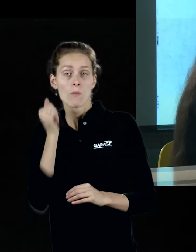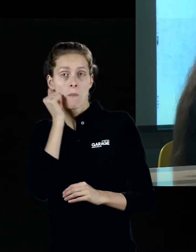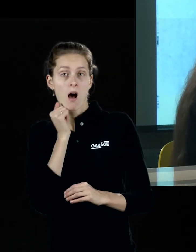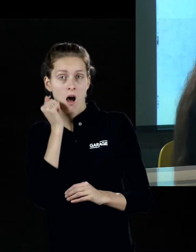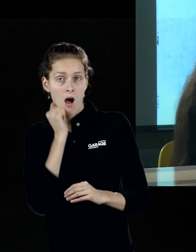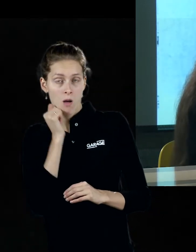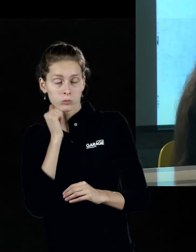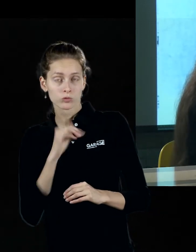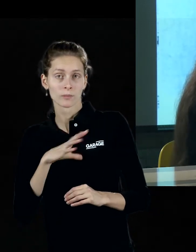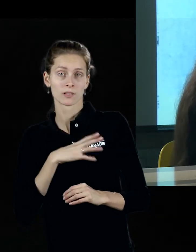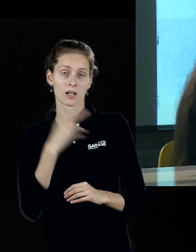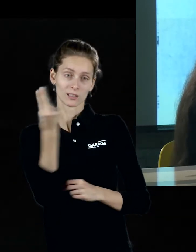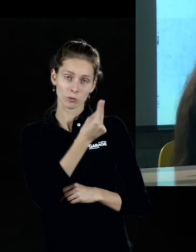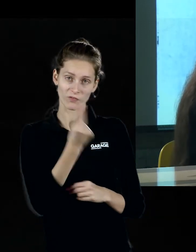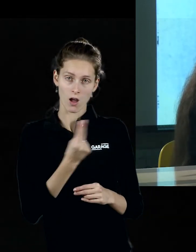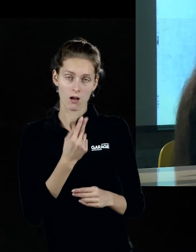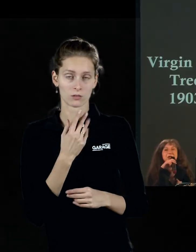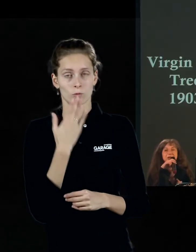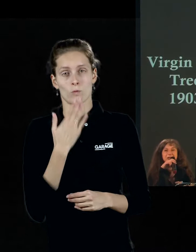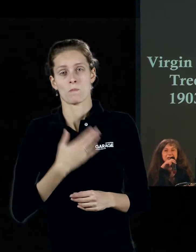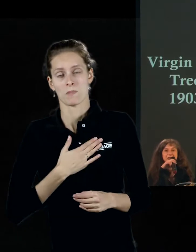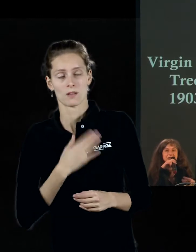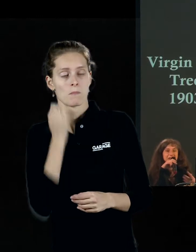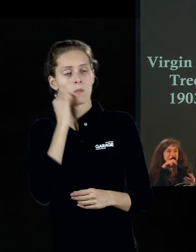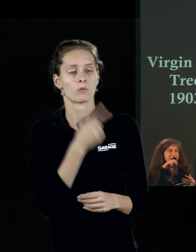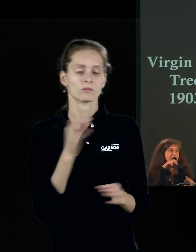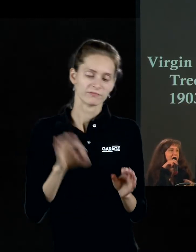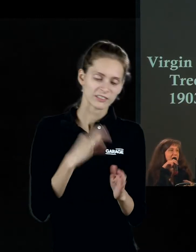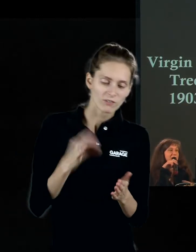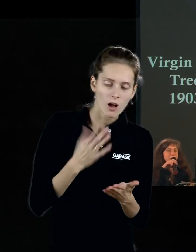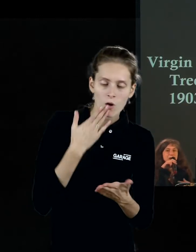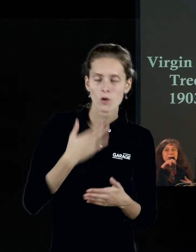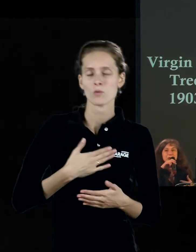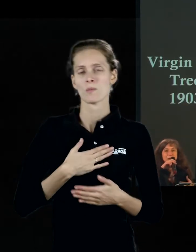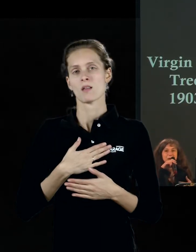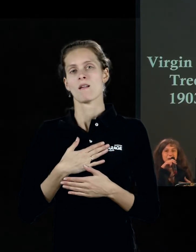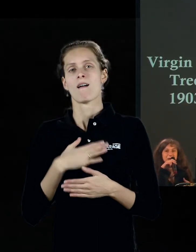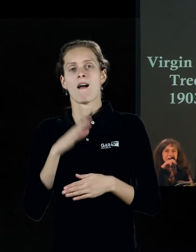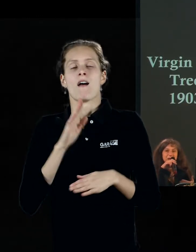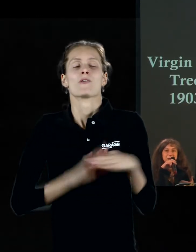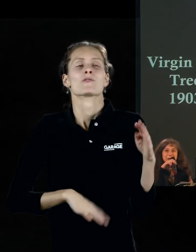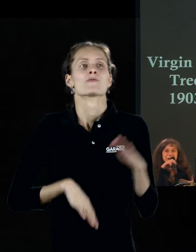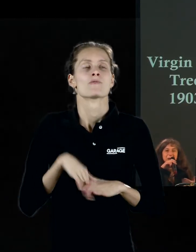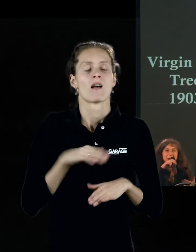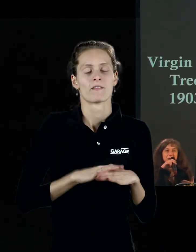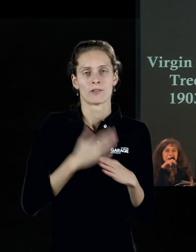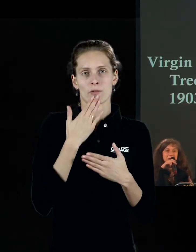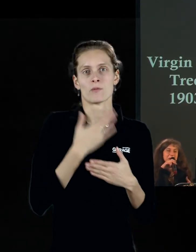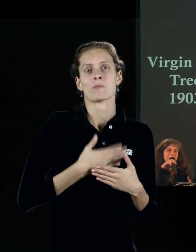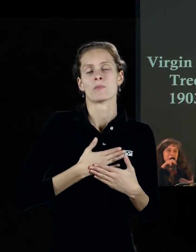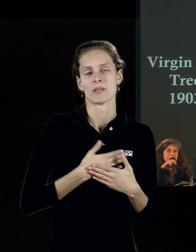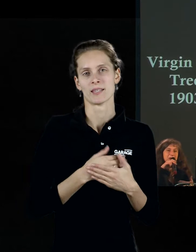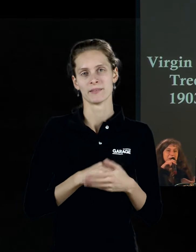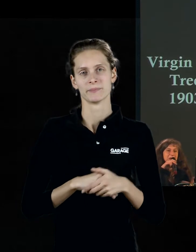рисовальщицей, любительницей и вышивальщицей. Этот интерес к рукотворной природе, ни к живописи, ни к высоким